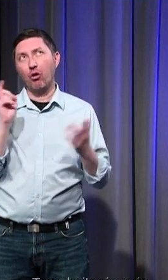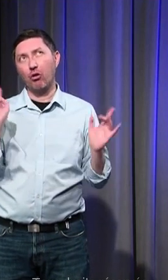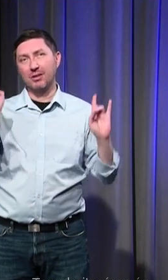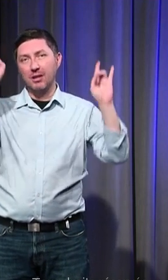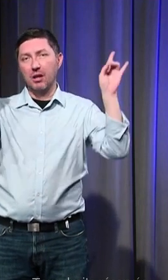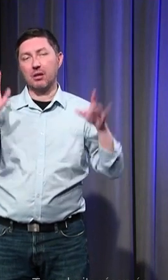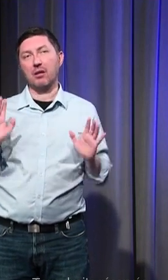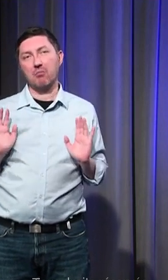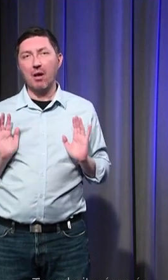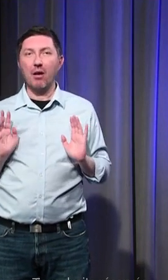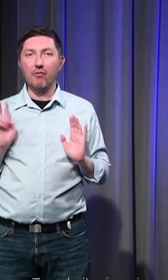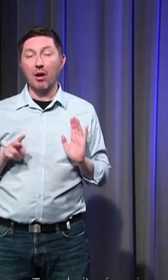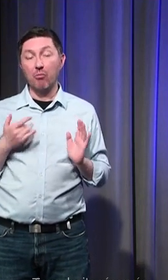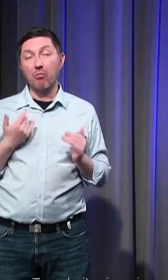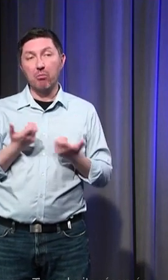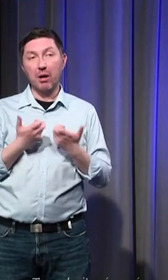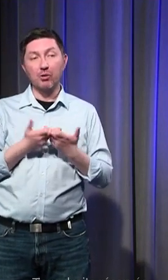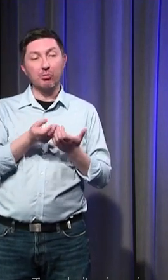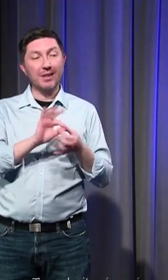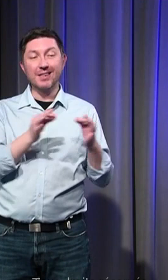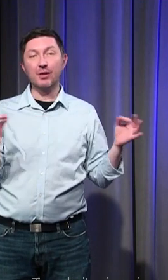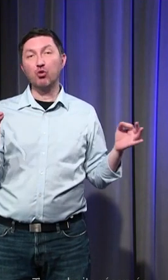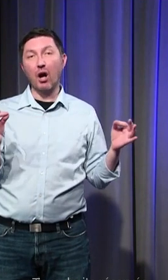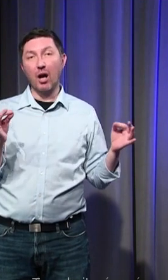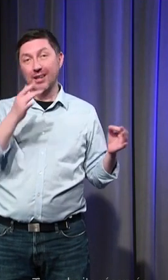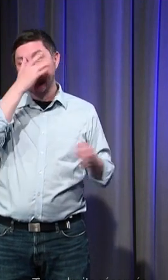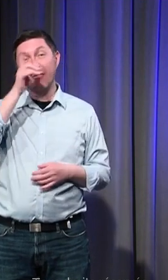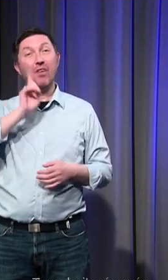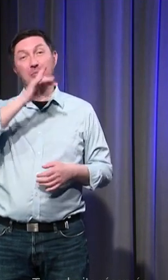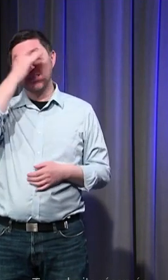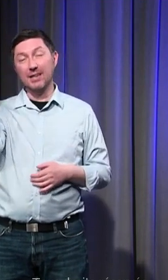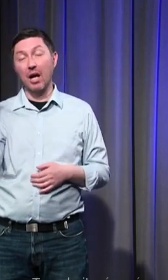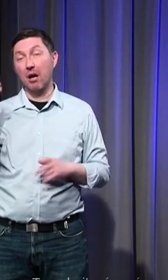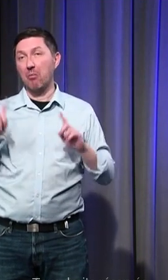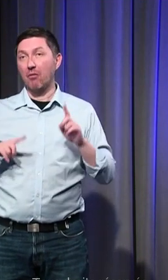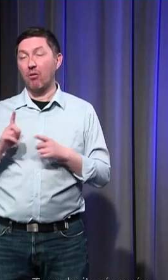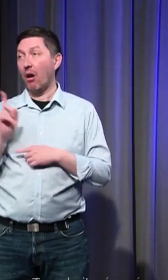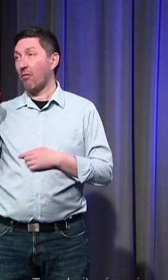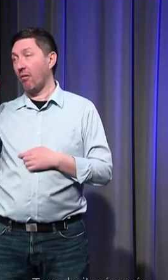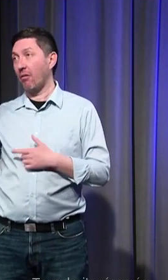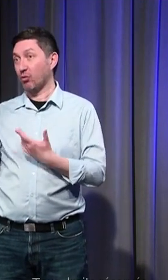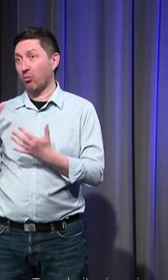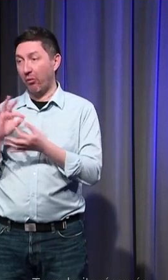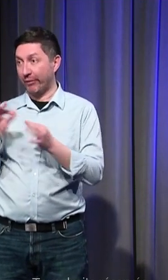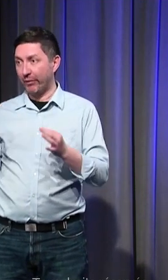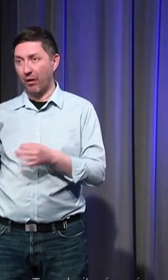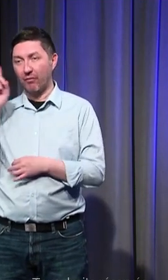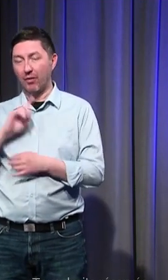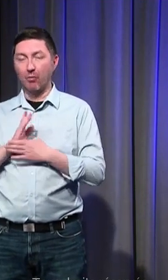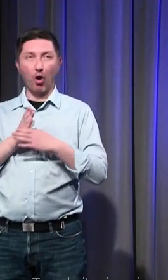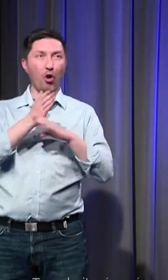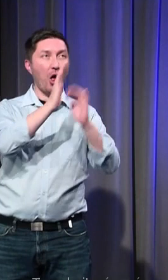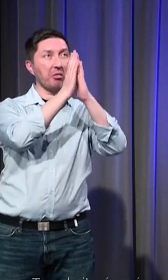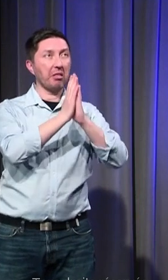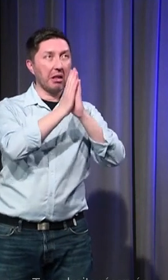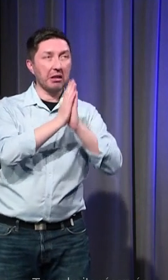effectivement dans mes récits de saint par exemple j'ai des exemples de femmes qui se mettent à rentrer dans une église elles sont des grandes dévotes de